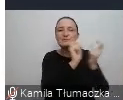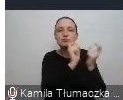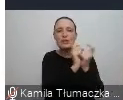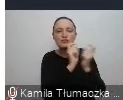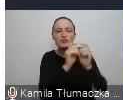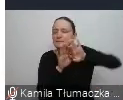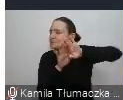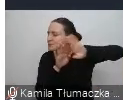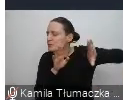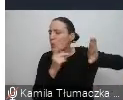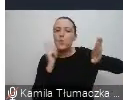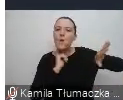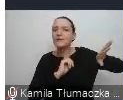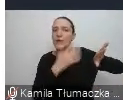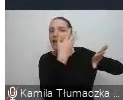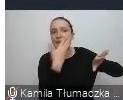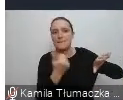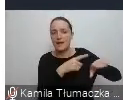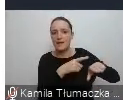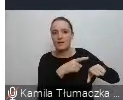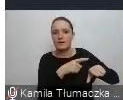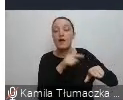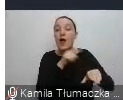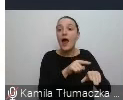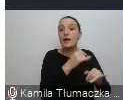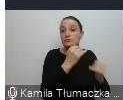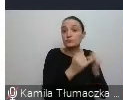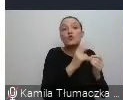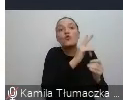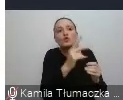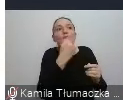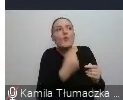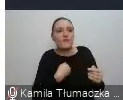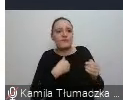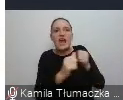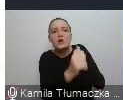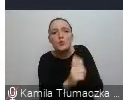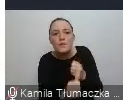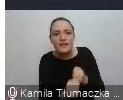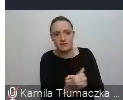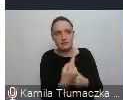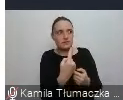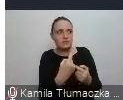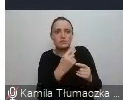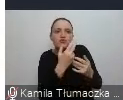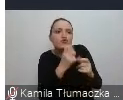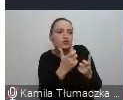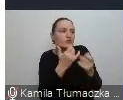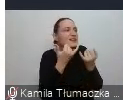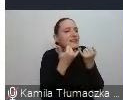A nawet jeśli ktoś nam daje jakiś argument, że coś działa inaczej, niż nam się wydaje, to